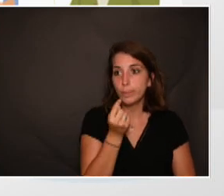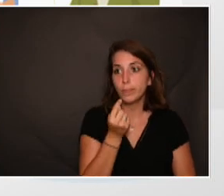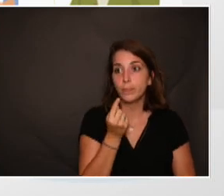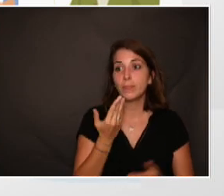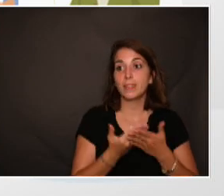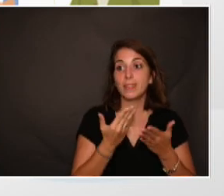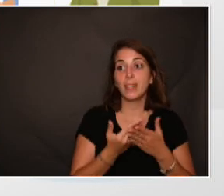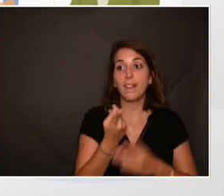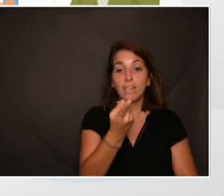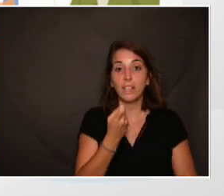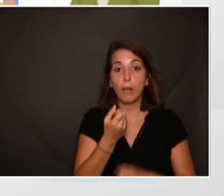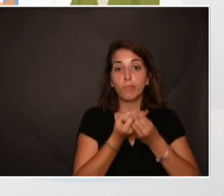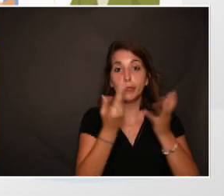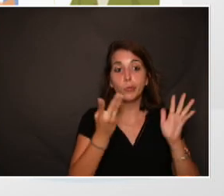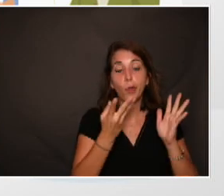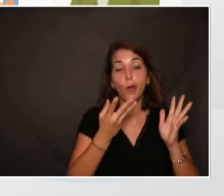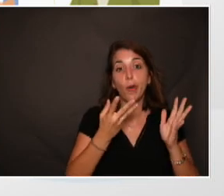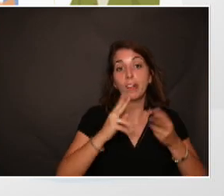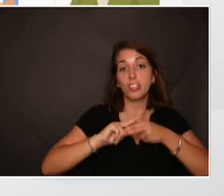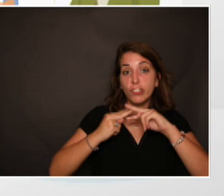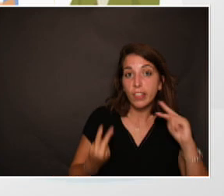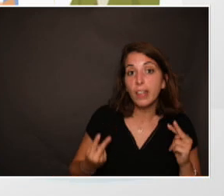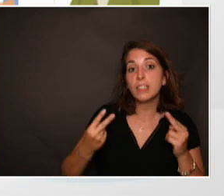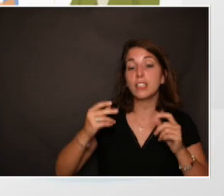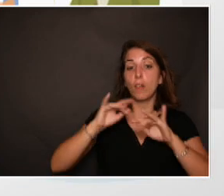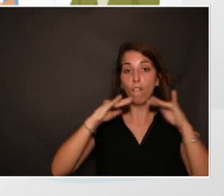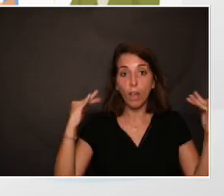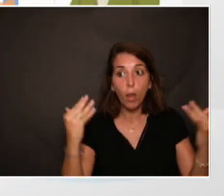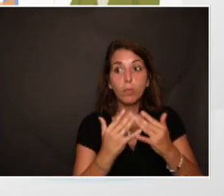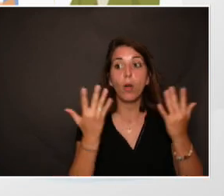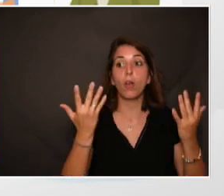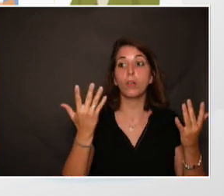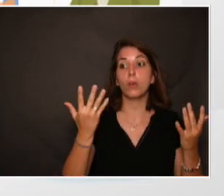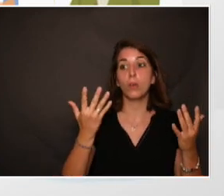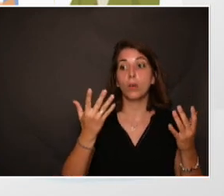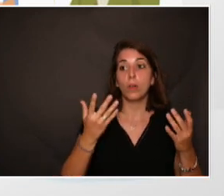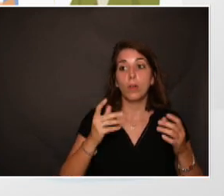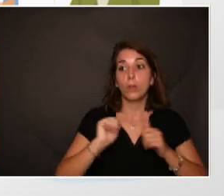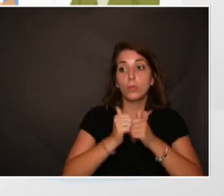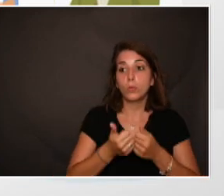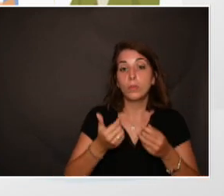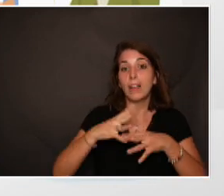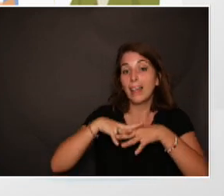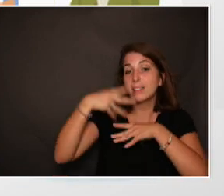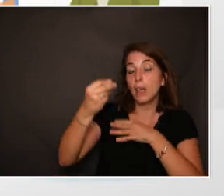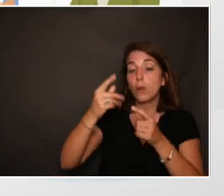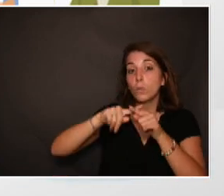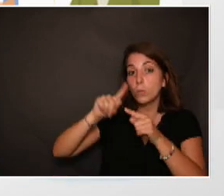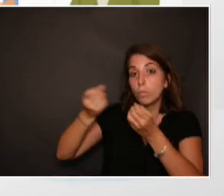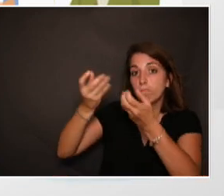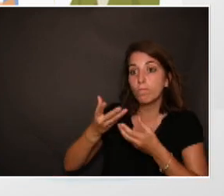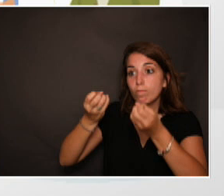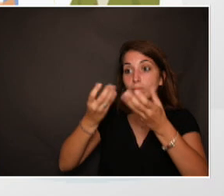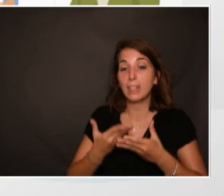dépend de différents facteurs génétiques, des facteurs environnementaux.'exposition à des éléments extérieurs et ce